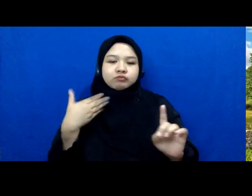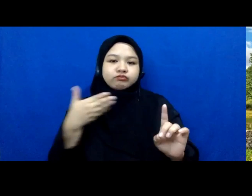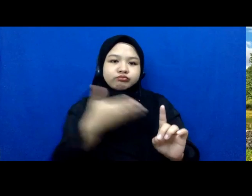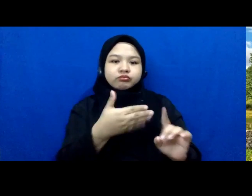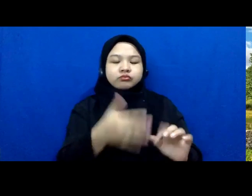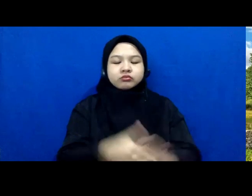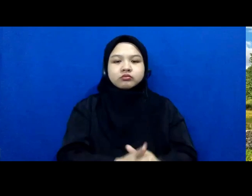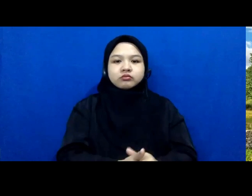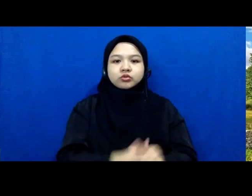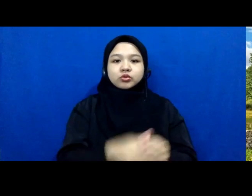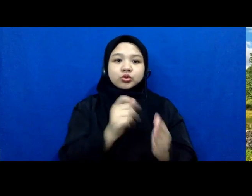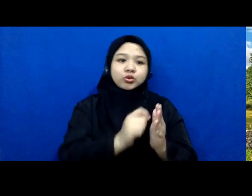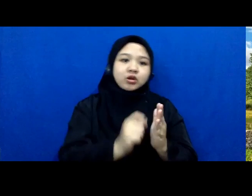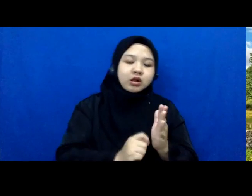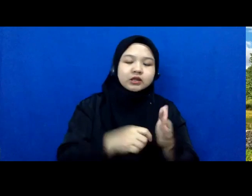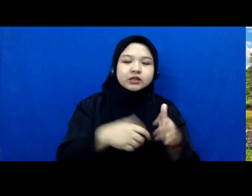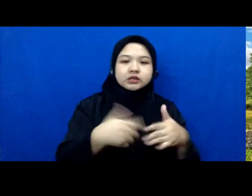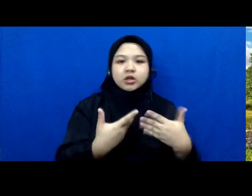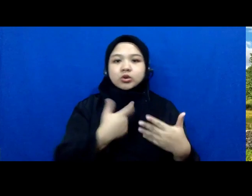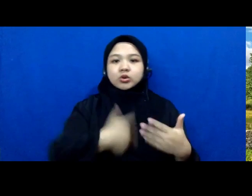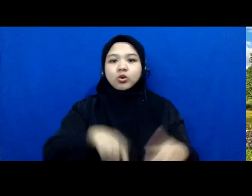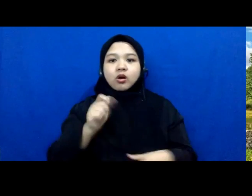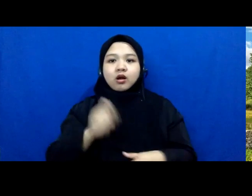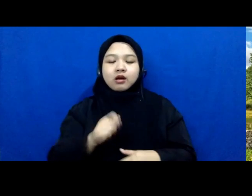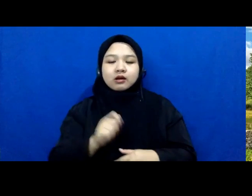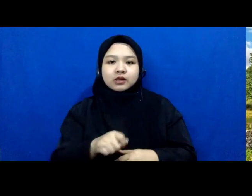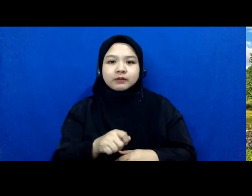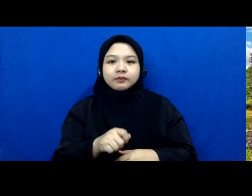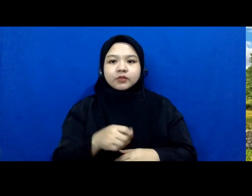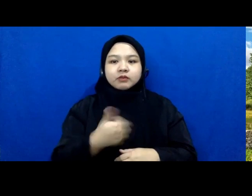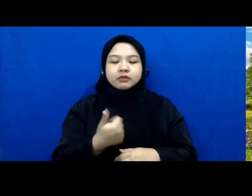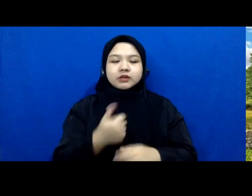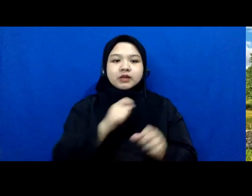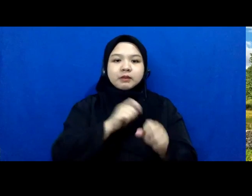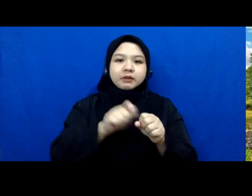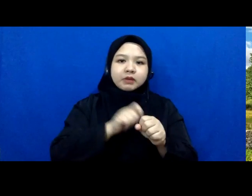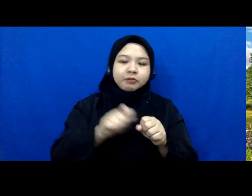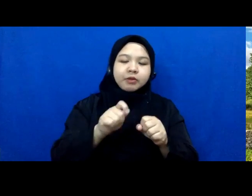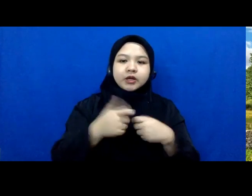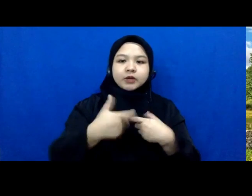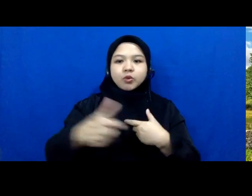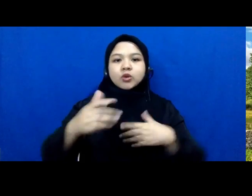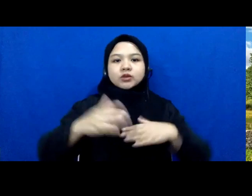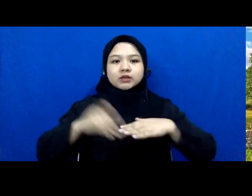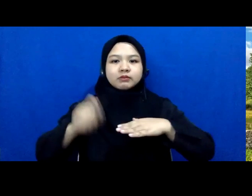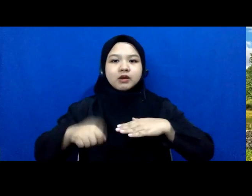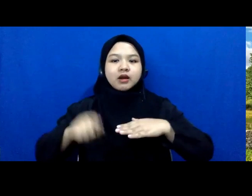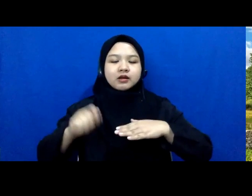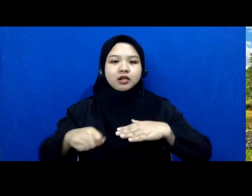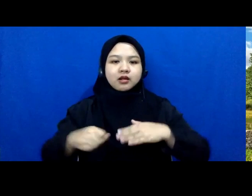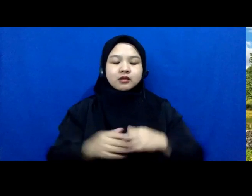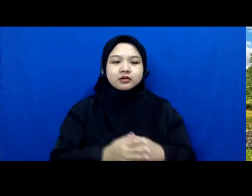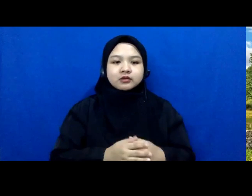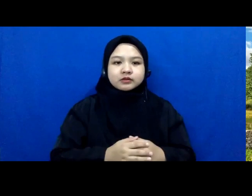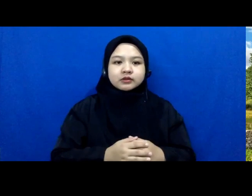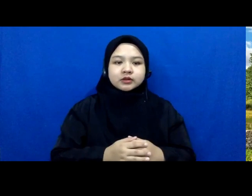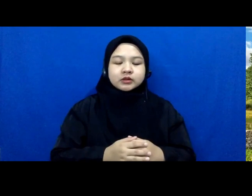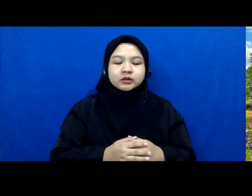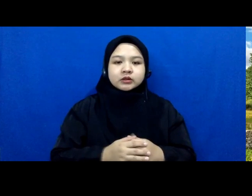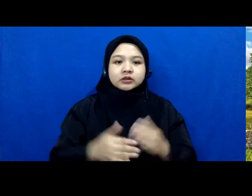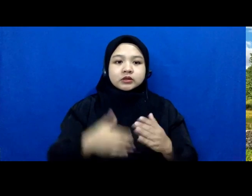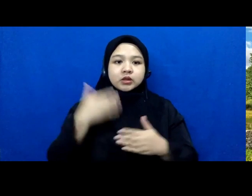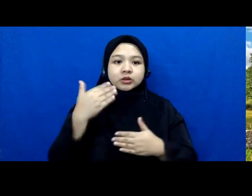jurnalis teman-teman hakim untuk memperbaiki proses peradilan yang ada gitu ya kemudian itu